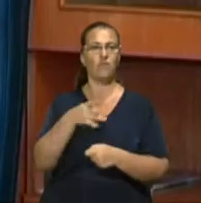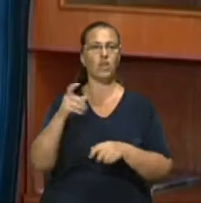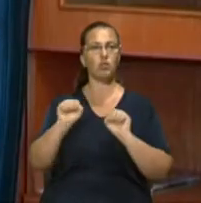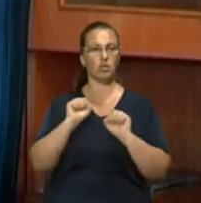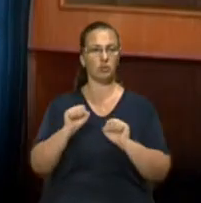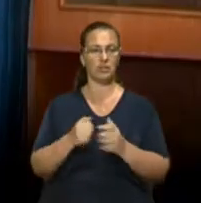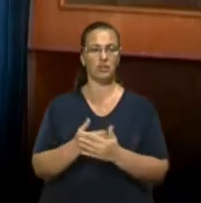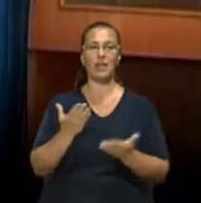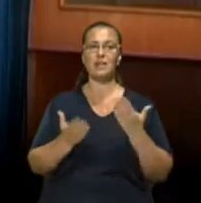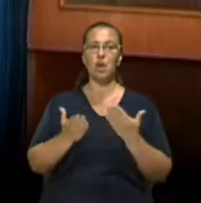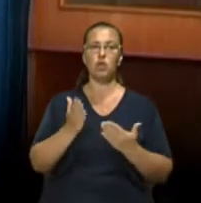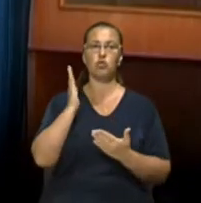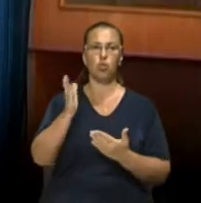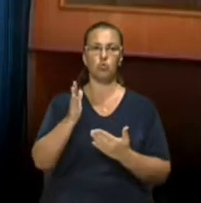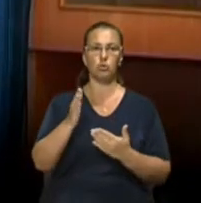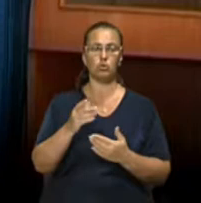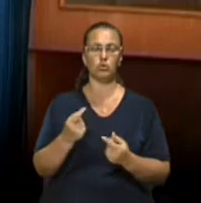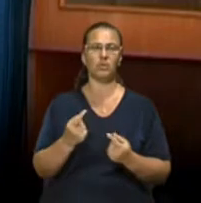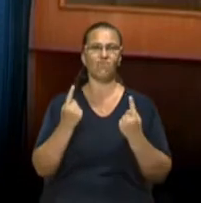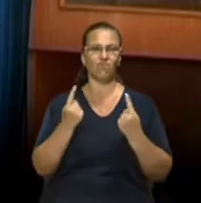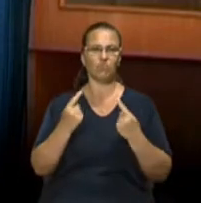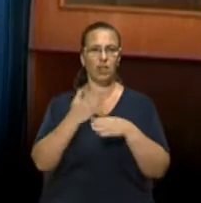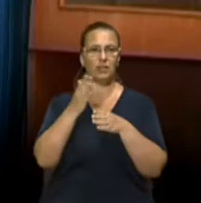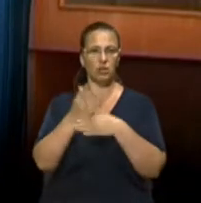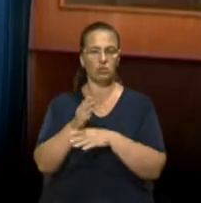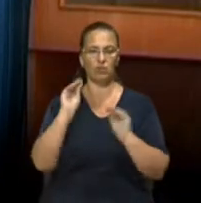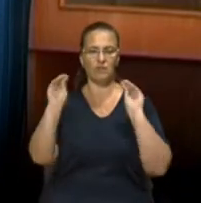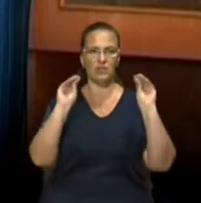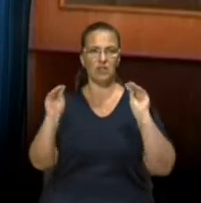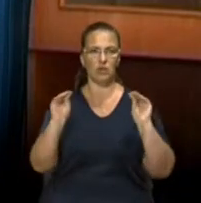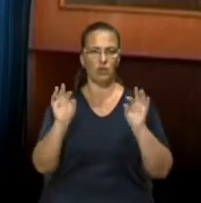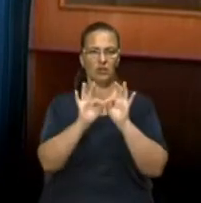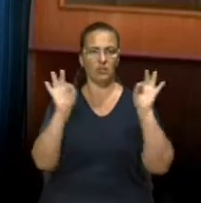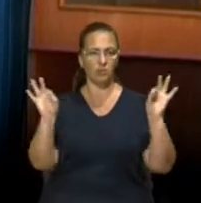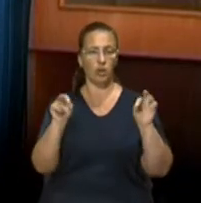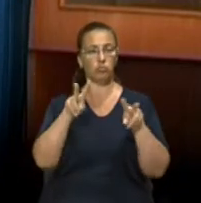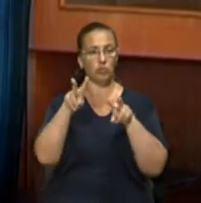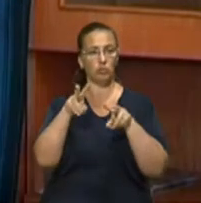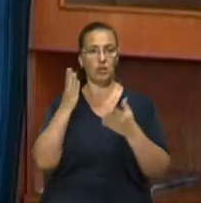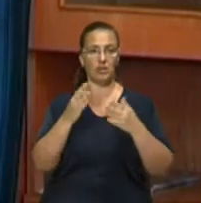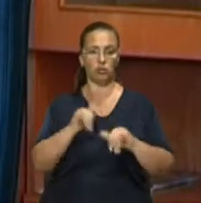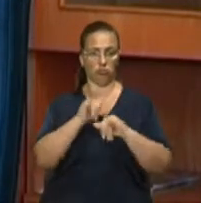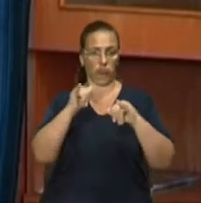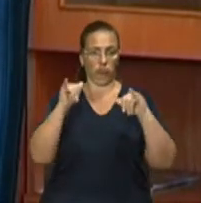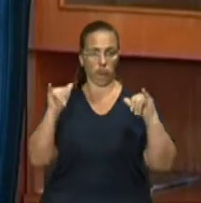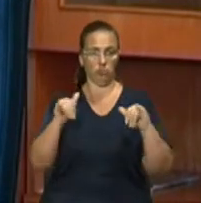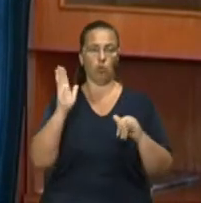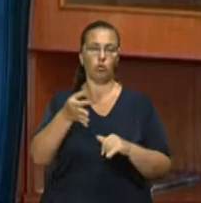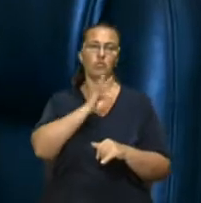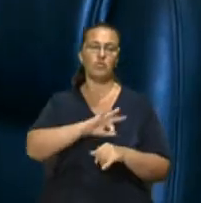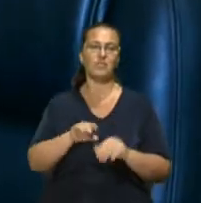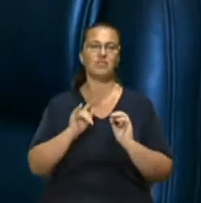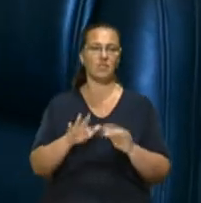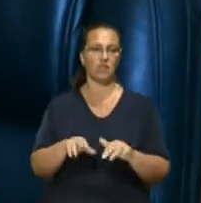Якщо будуть виявлені значні трішіни, будуть встановлені маяки і будемо за ними спостерігати. Якщо вони будуть пригрусувати, однозначно будуть вживатися